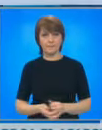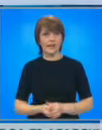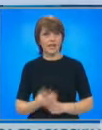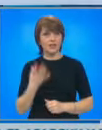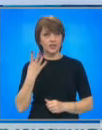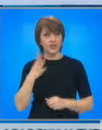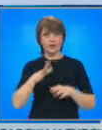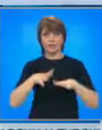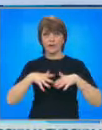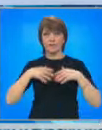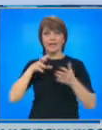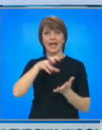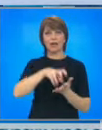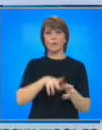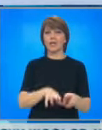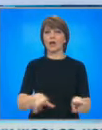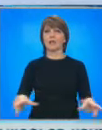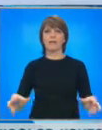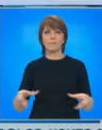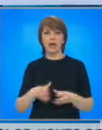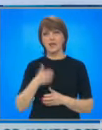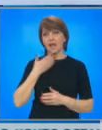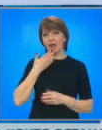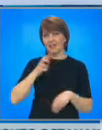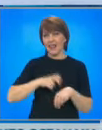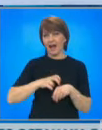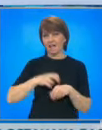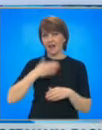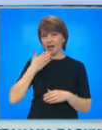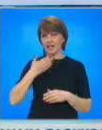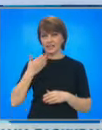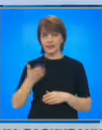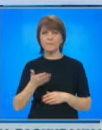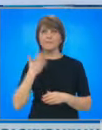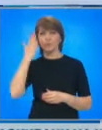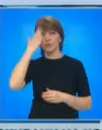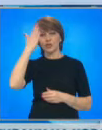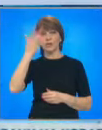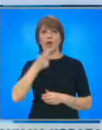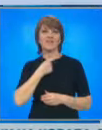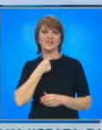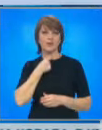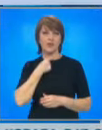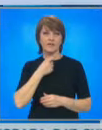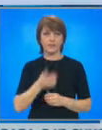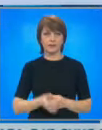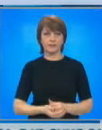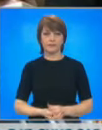Четири от парламентарните групи в Народното събрание в декларации от парламентарната трибуна почетоха Васил Левски.